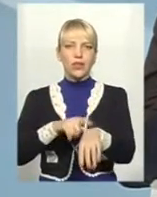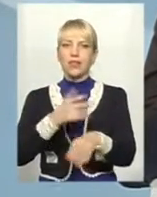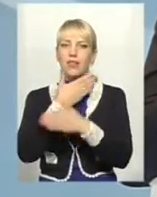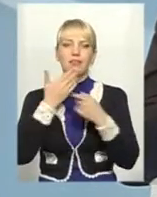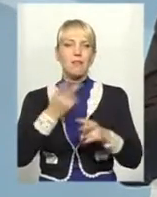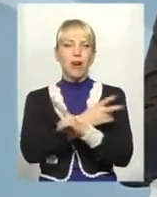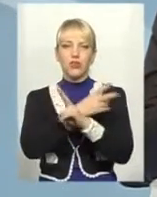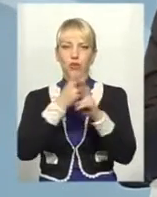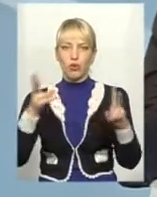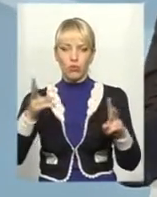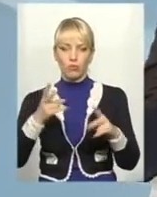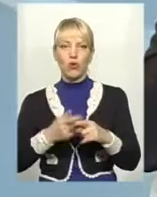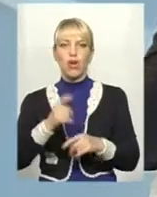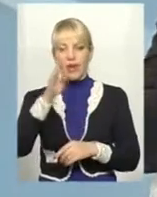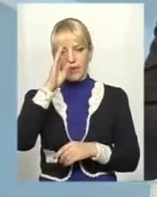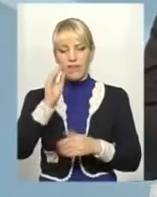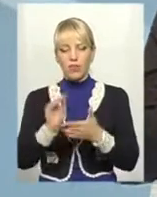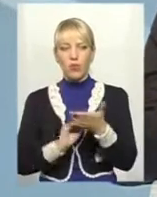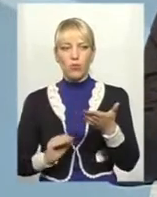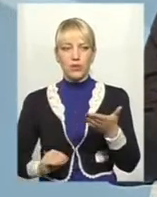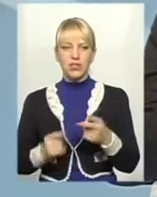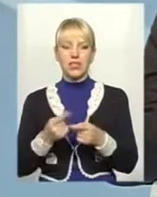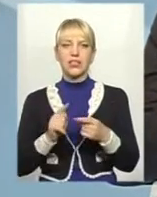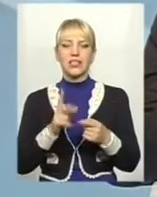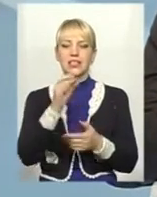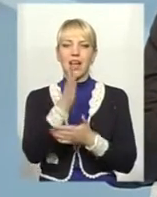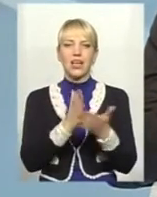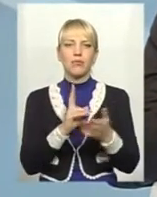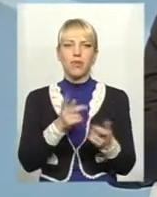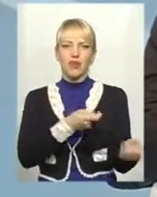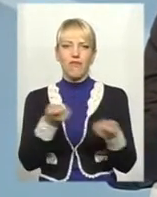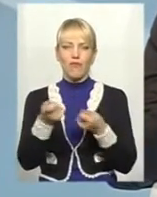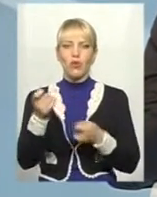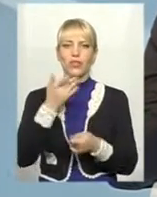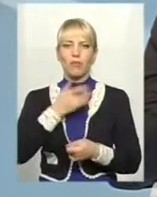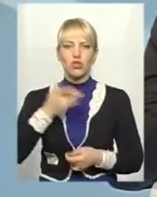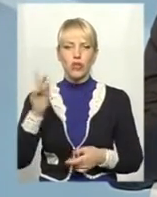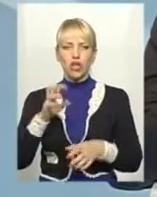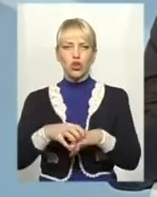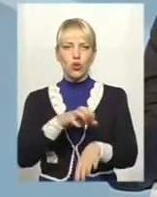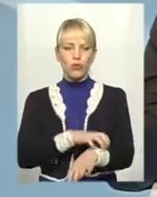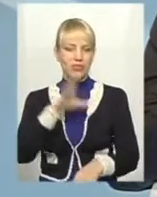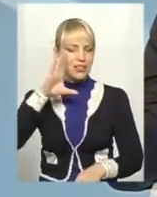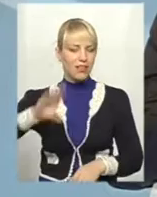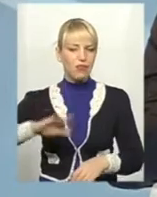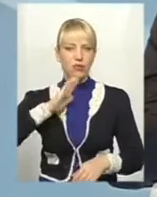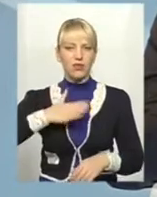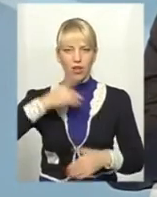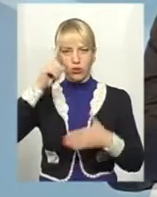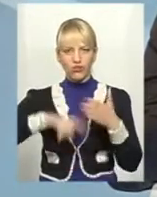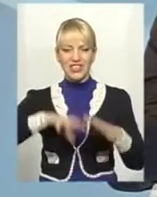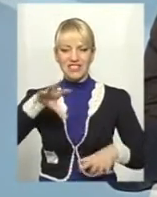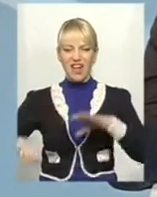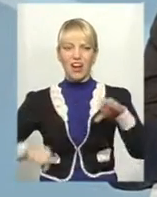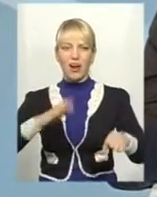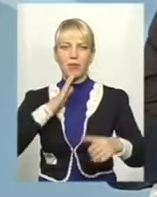І він описує за хліб, який вивозять більшовики, і що комуністи знехтували нашу віру, заграбили церкви